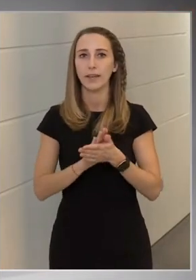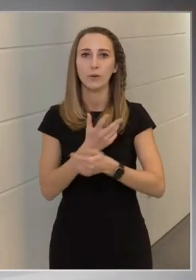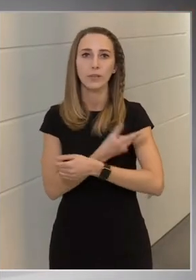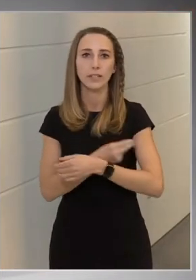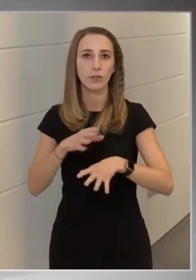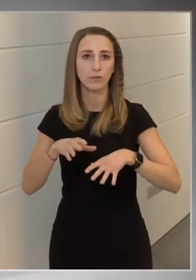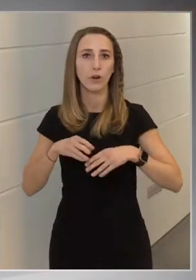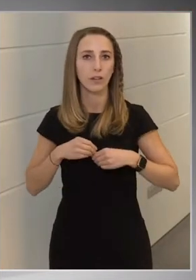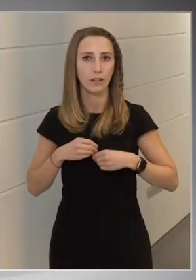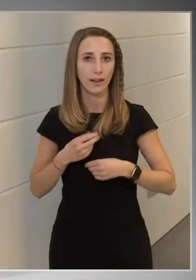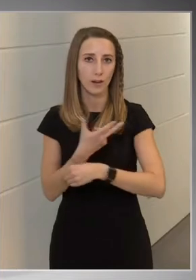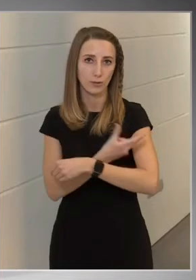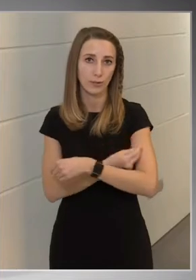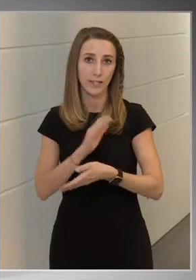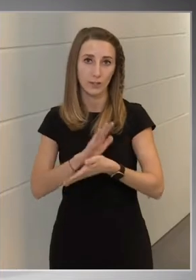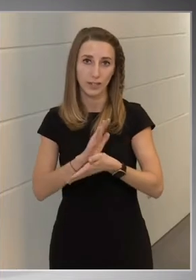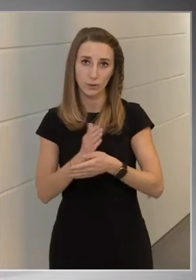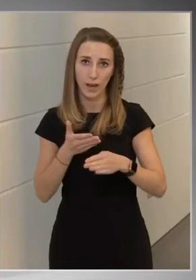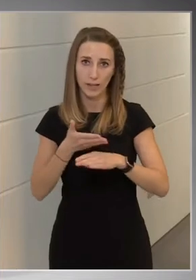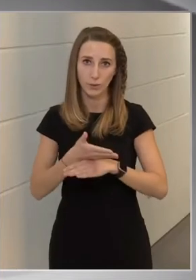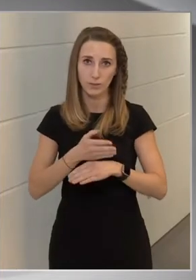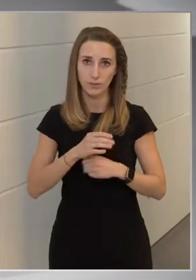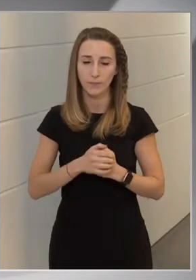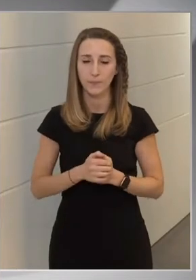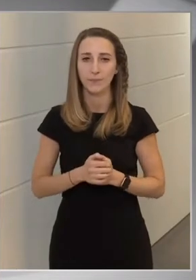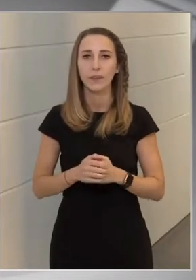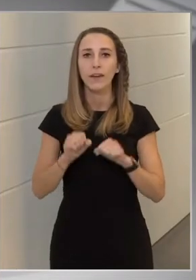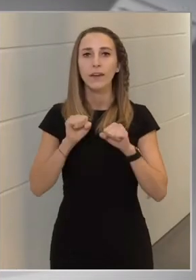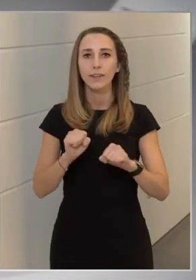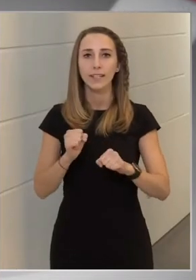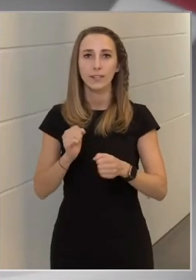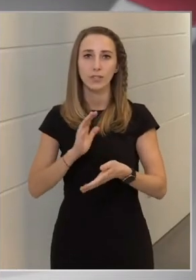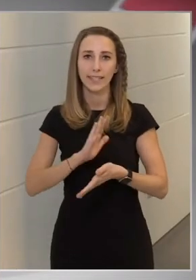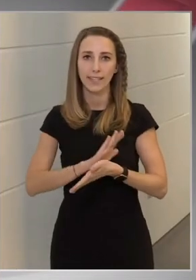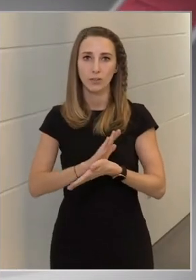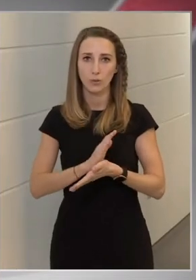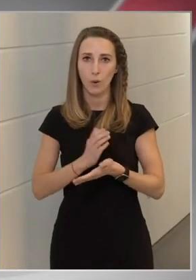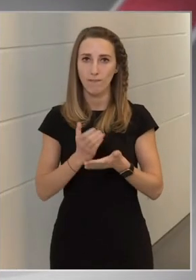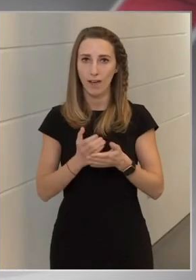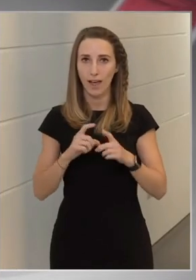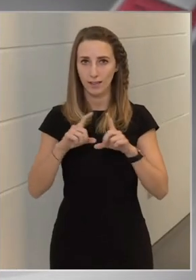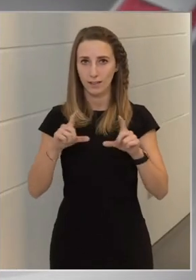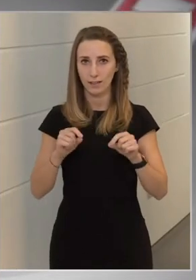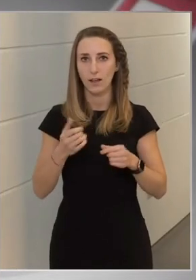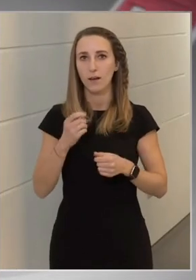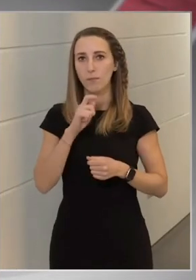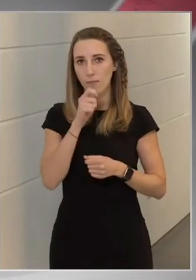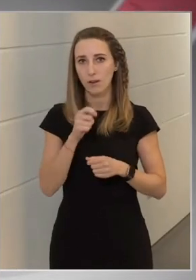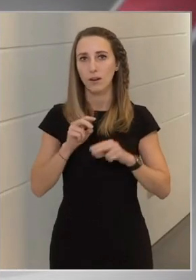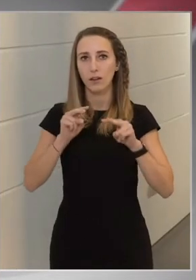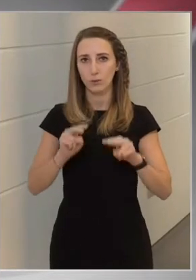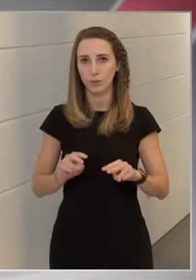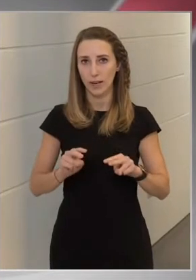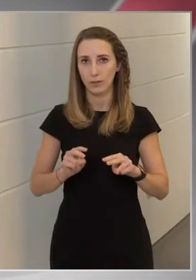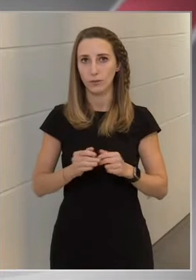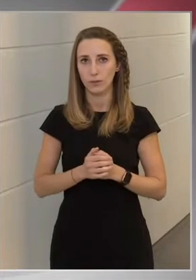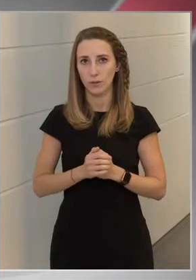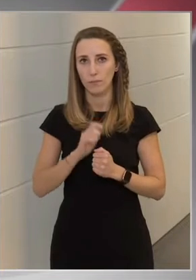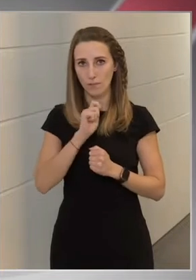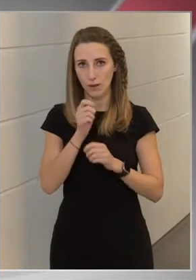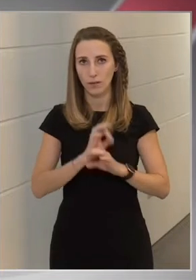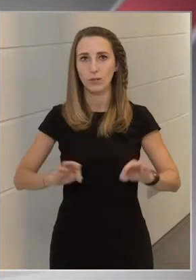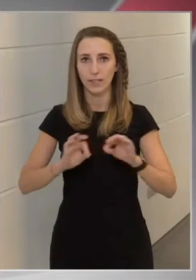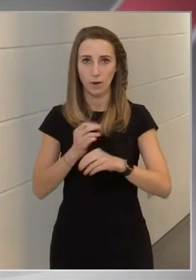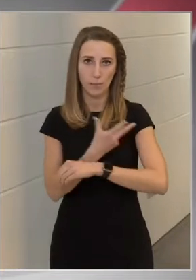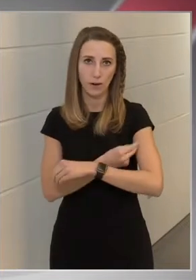fogadnak el az oltási igazoláshoz. Védettségigazolványt magyar hatóságot, Magyarországon beoltott személy